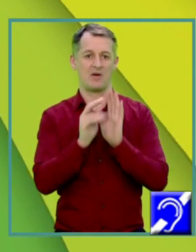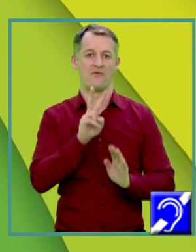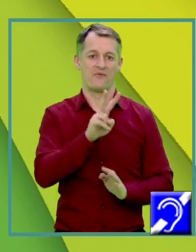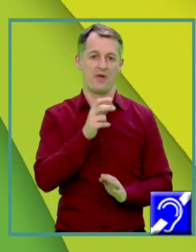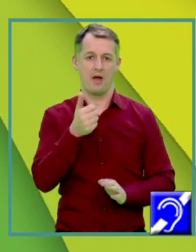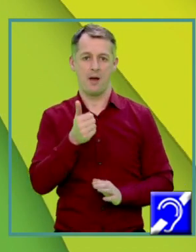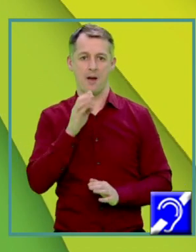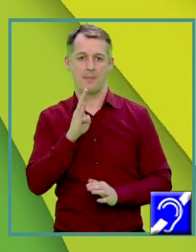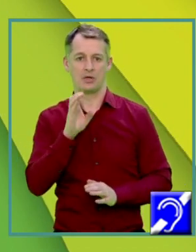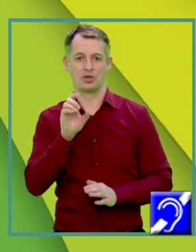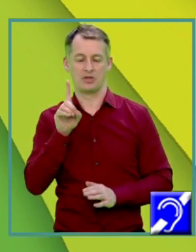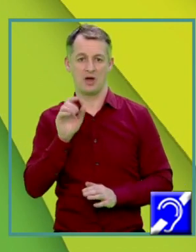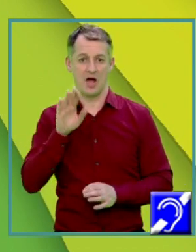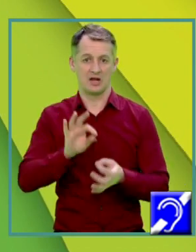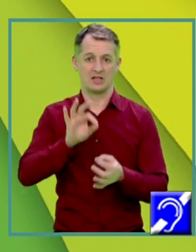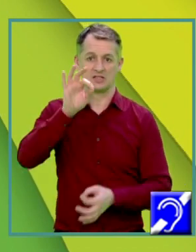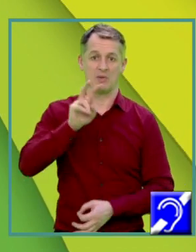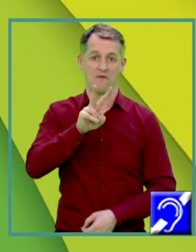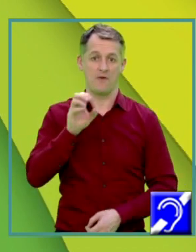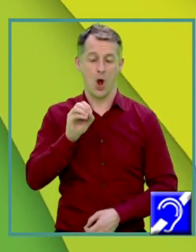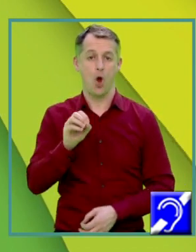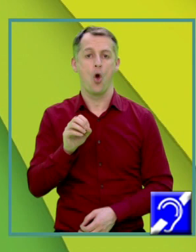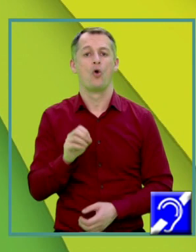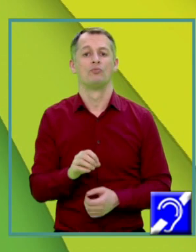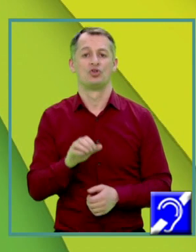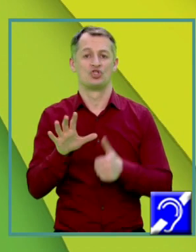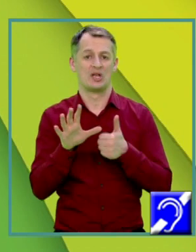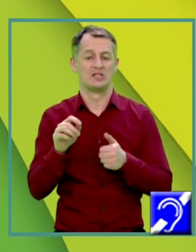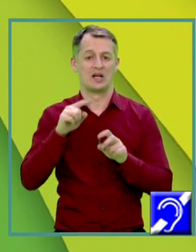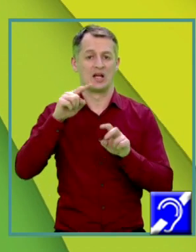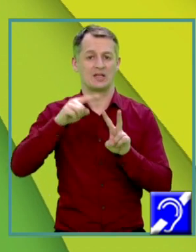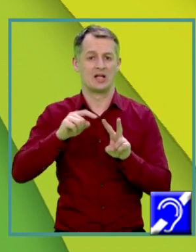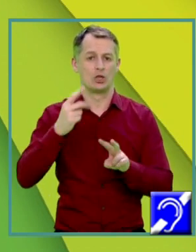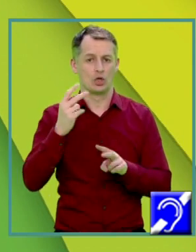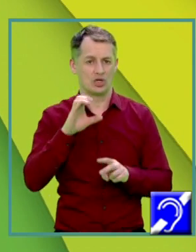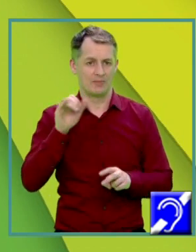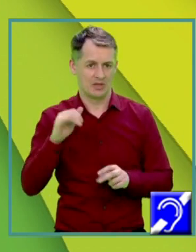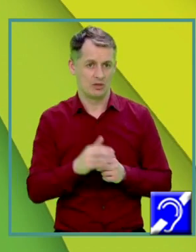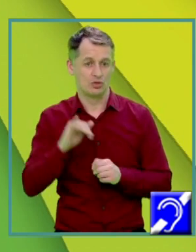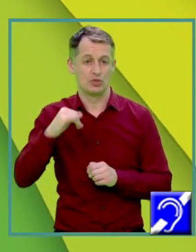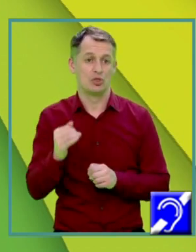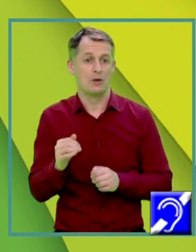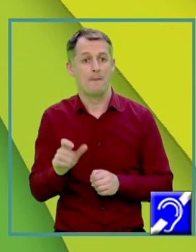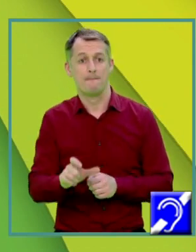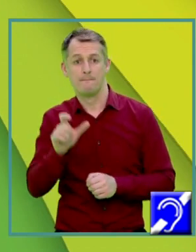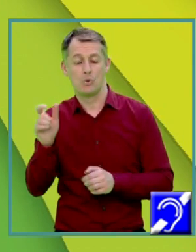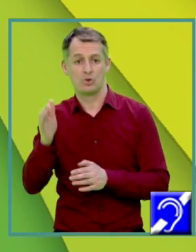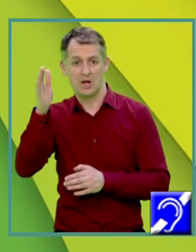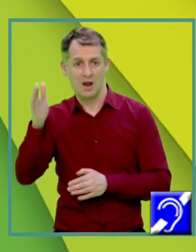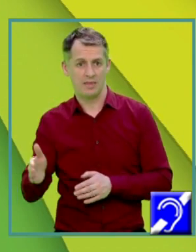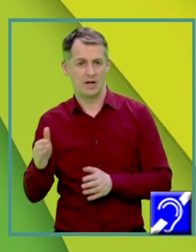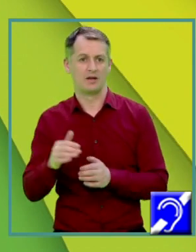-BCD are înălțimea VO egal 6 radical din 2 centimetri Și muchea laterală VA